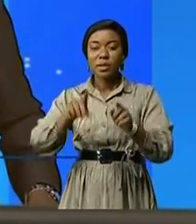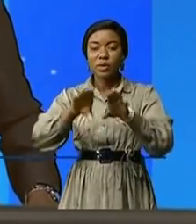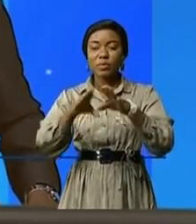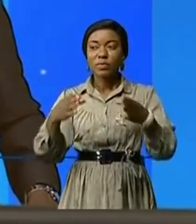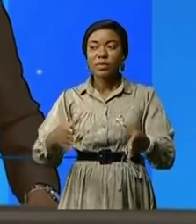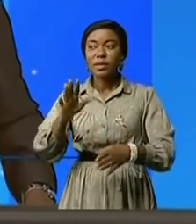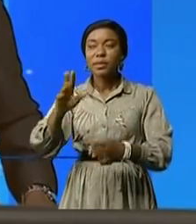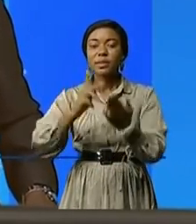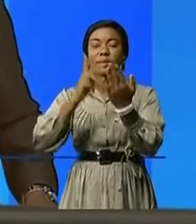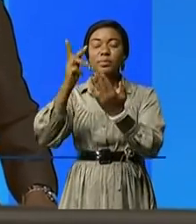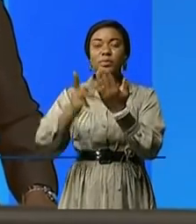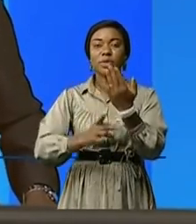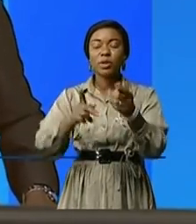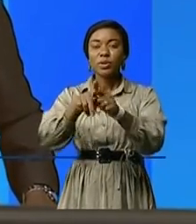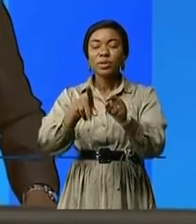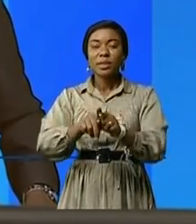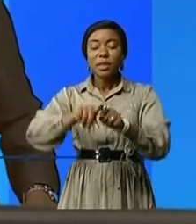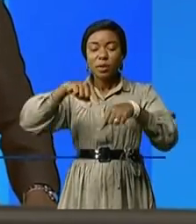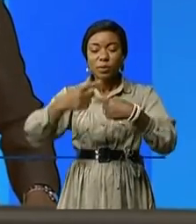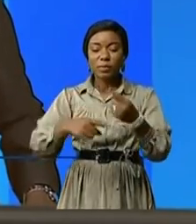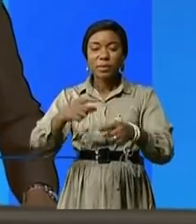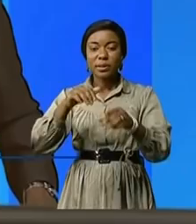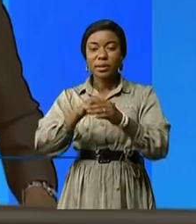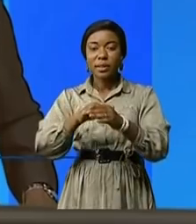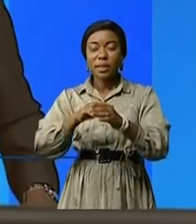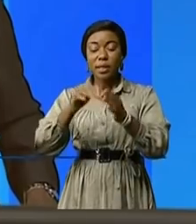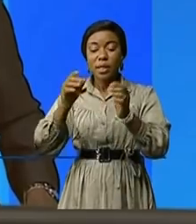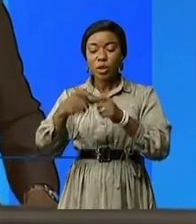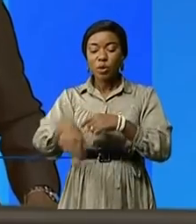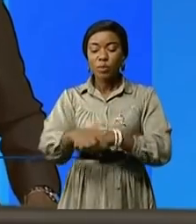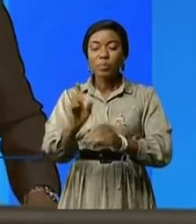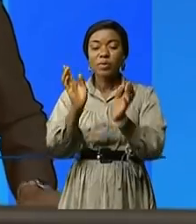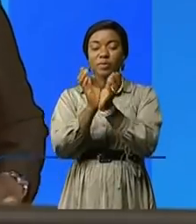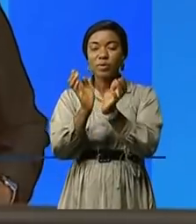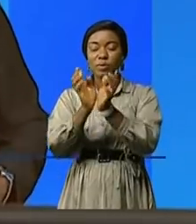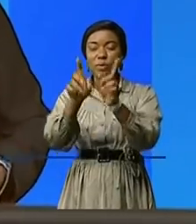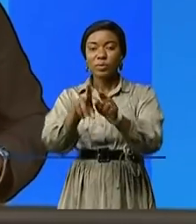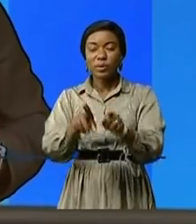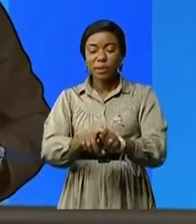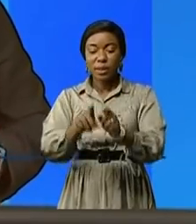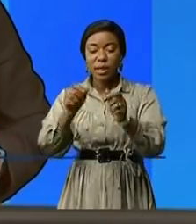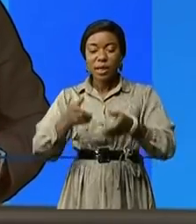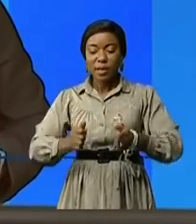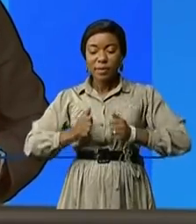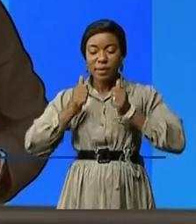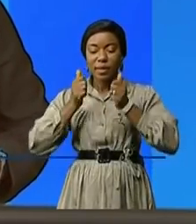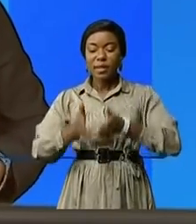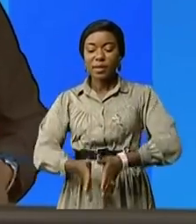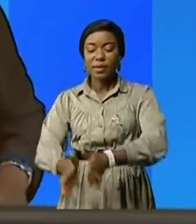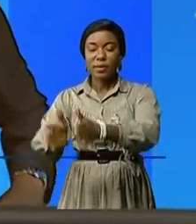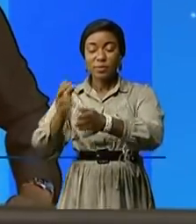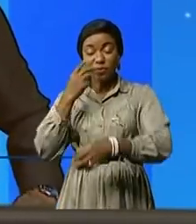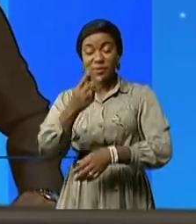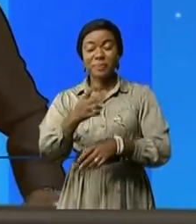lancement du 10 projets. Le coup d'envoi a été donné au croisement du rond-point victoire et université. Patti Tondwangou et Marcel